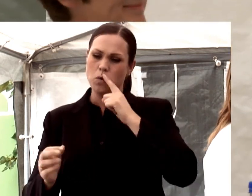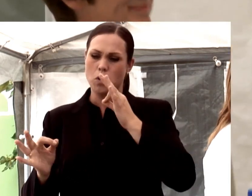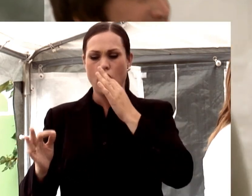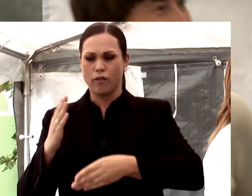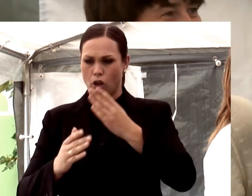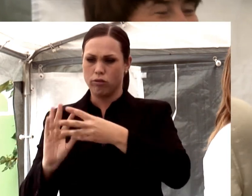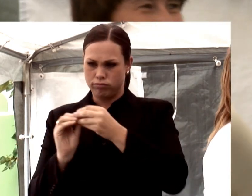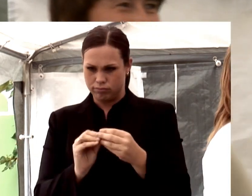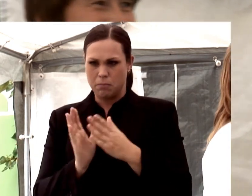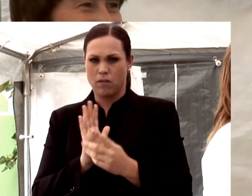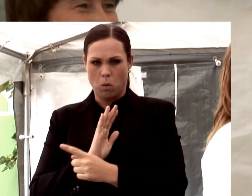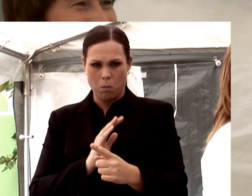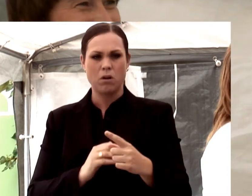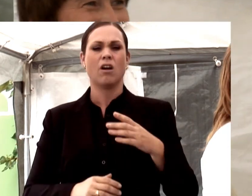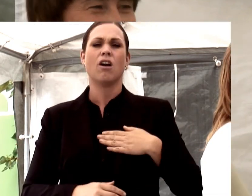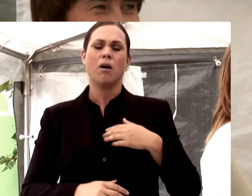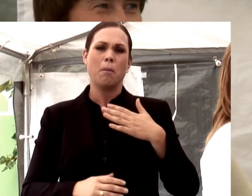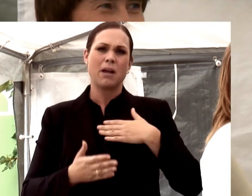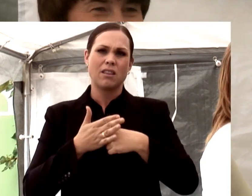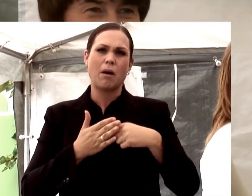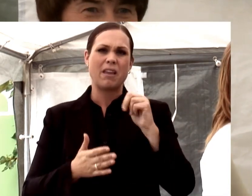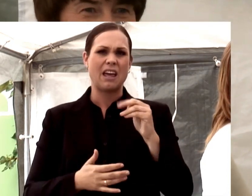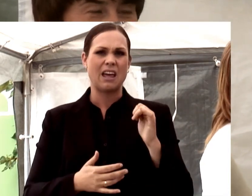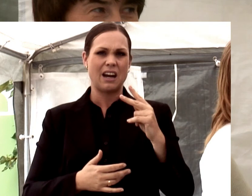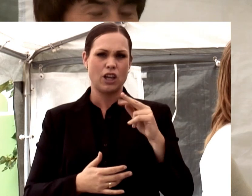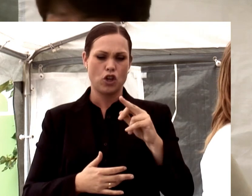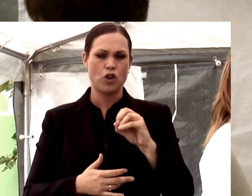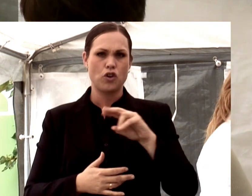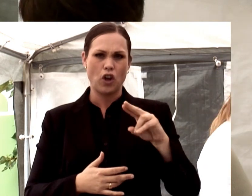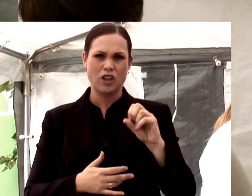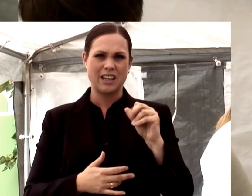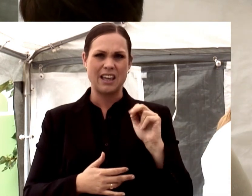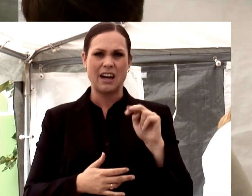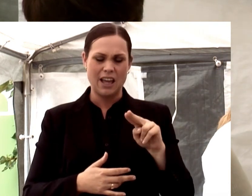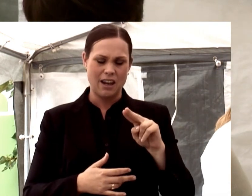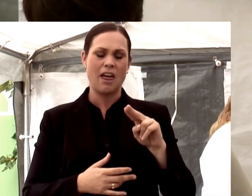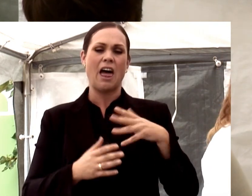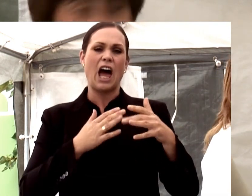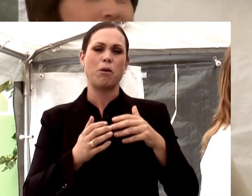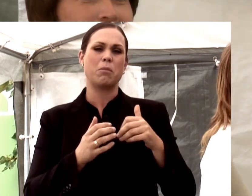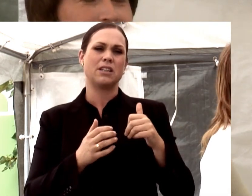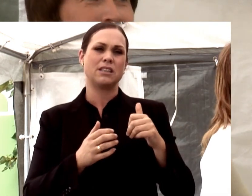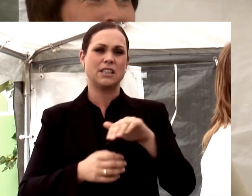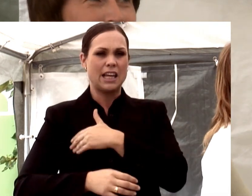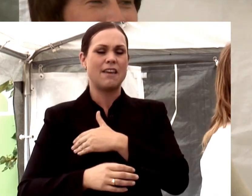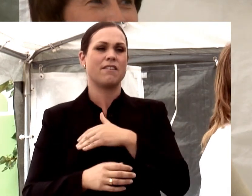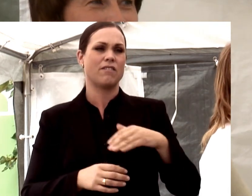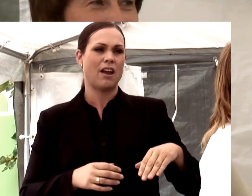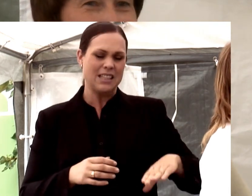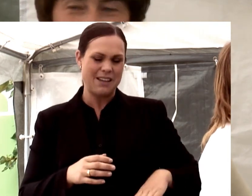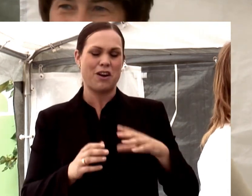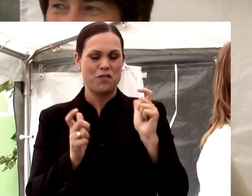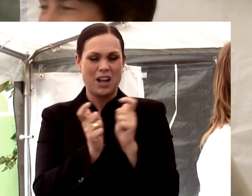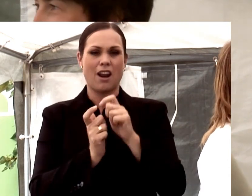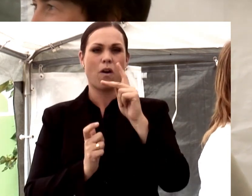Jan-Erik Röndgren heter jag och kommer från Arbetsgivarföreningen KFO. Jag är född 1960